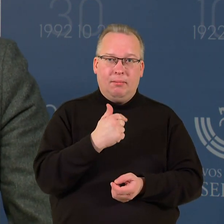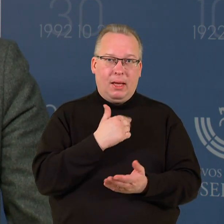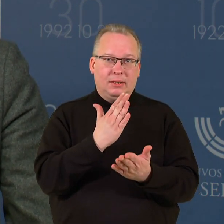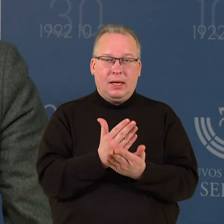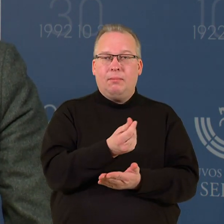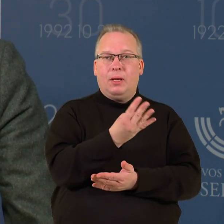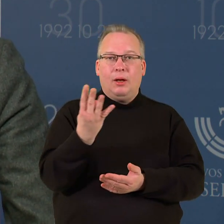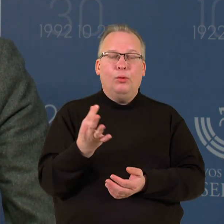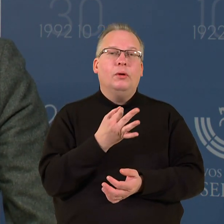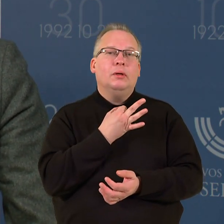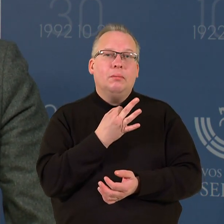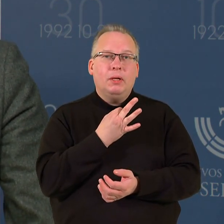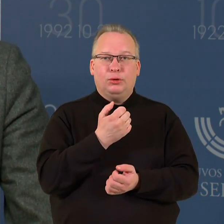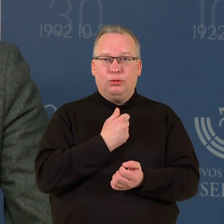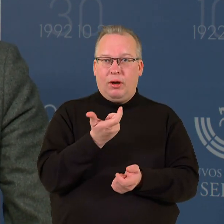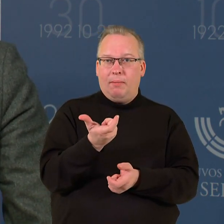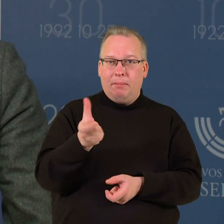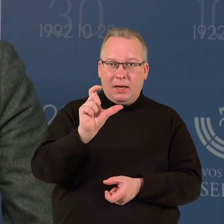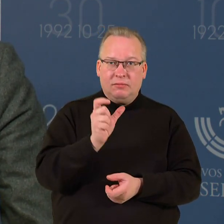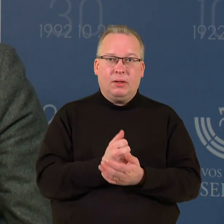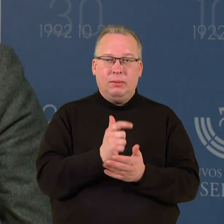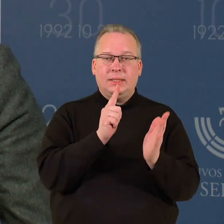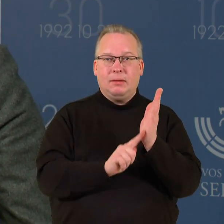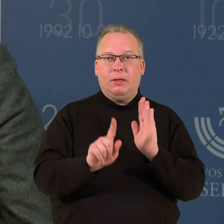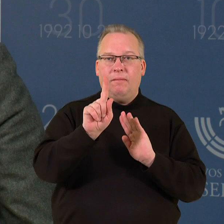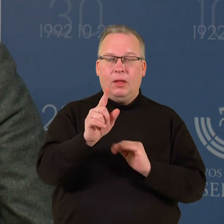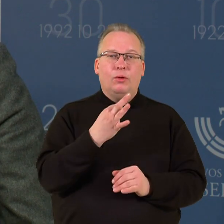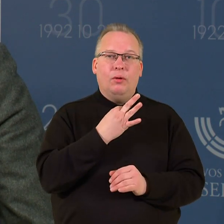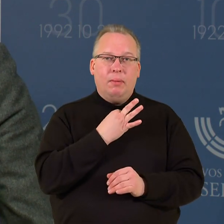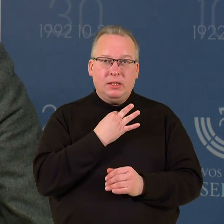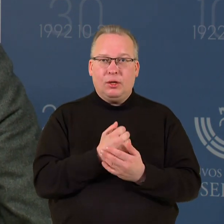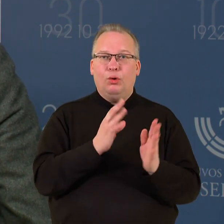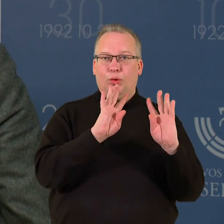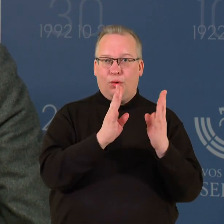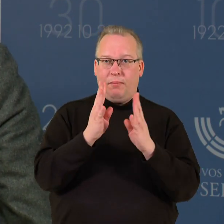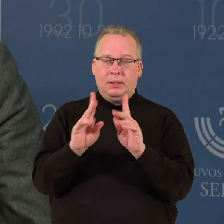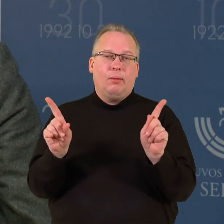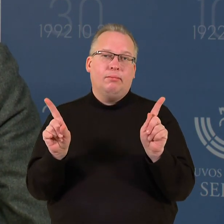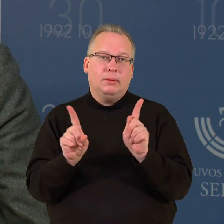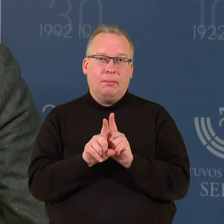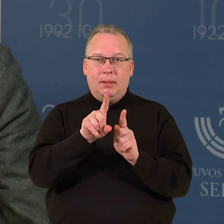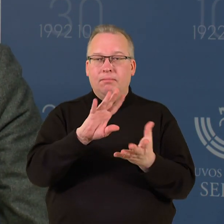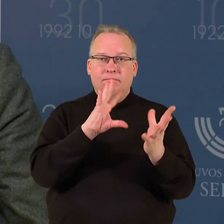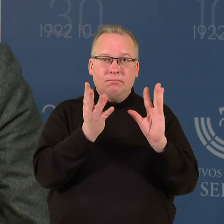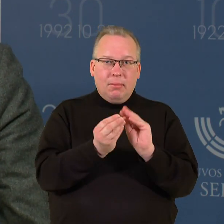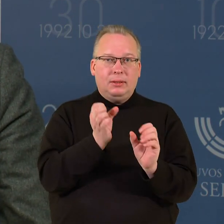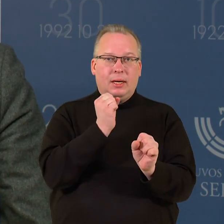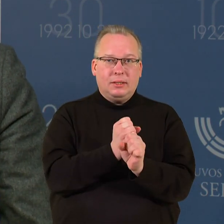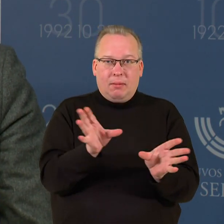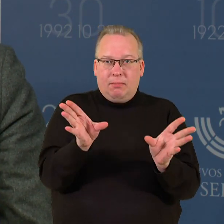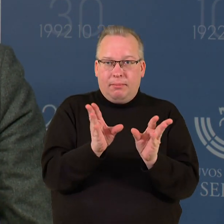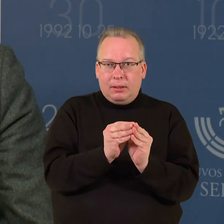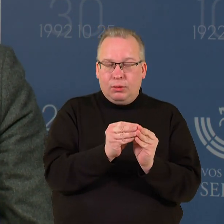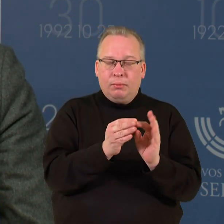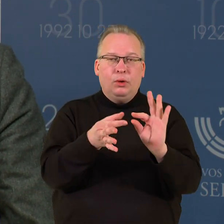tik kelių balsų, turime persvarą virsatinišim vieno balso. Komitetuose taip pat, tai tas bendras darbas drauge, gebėjimas iškoti